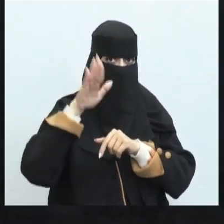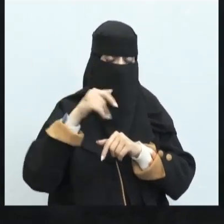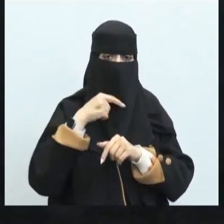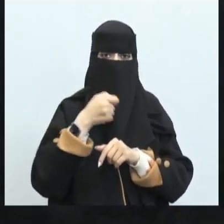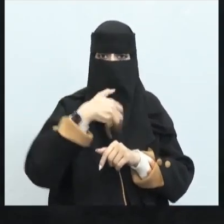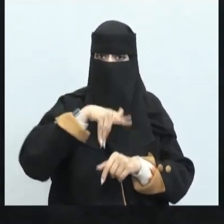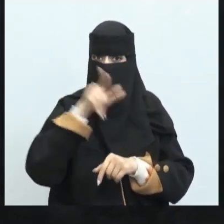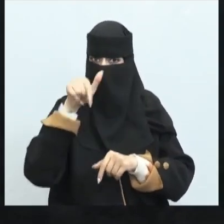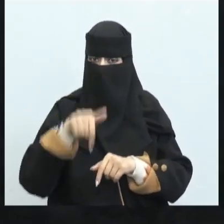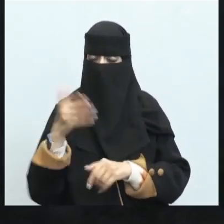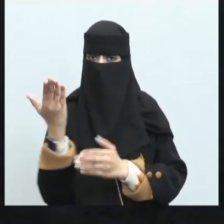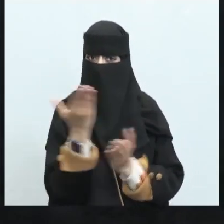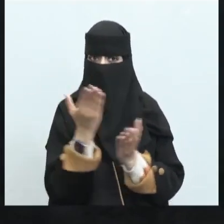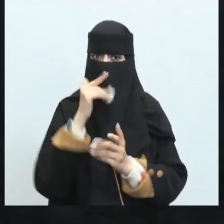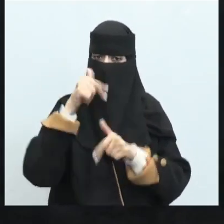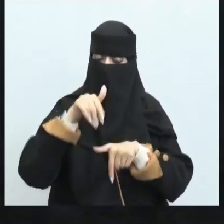شعرك ويضا مات لها